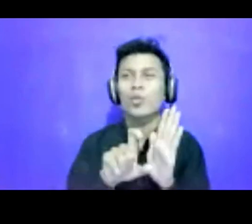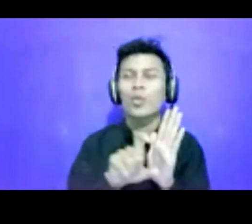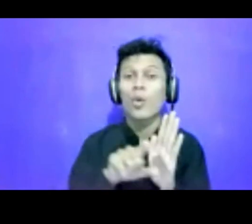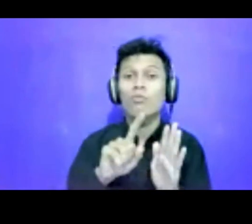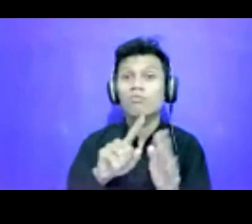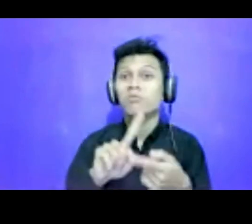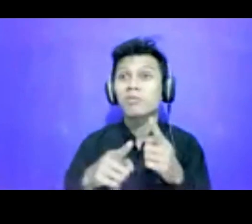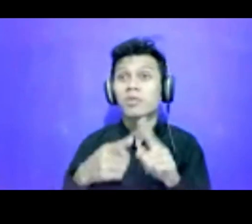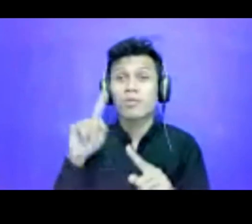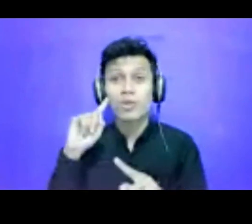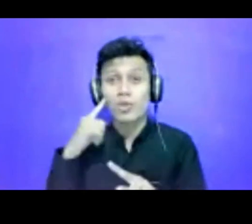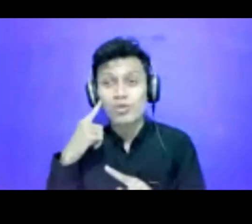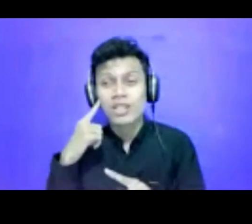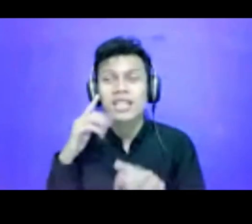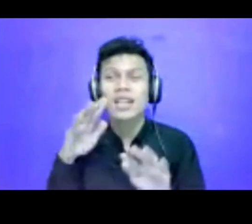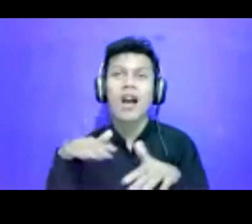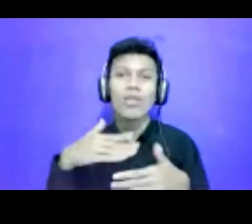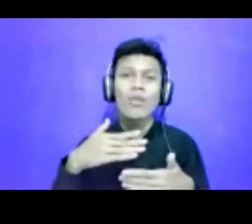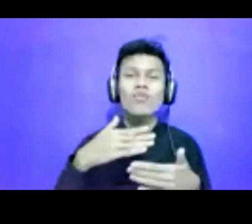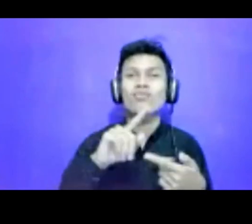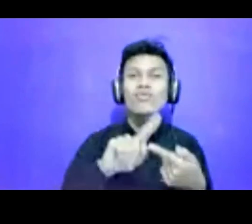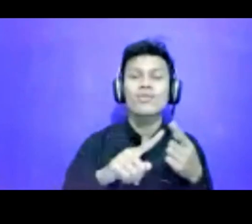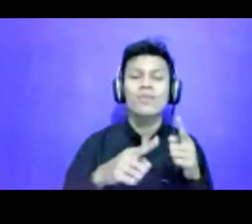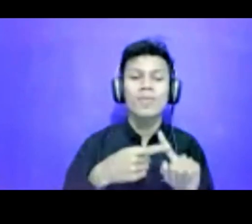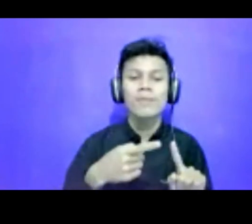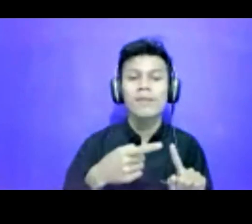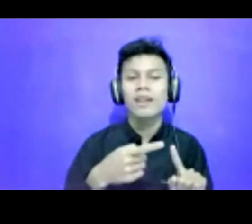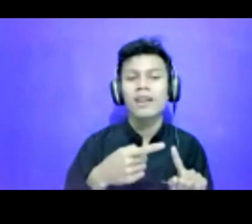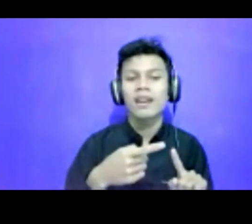teman tuli, ataupun teman yang, apa namanya,